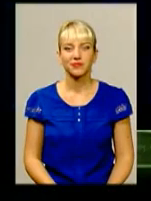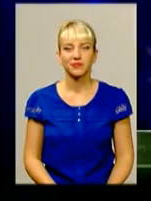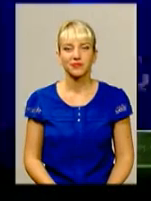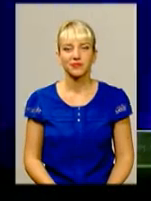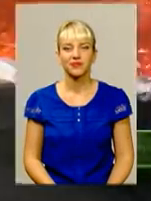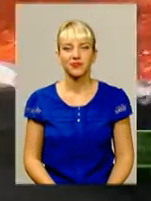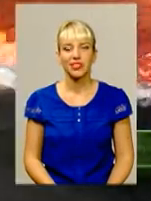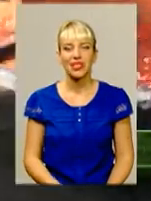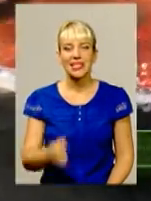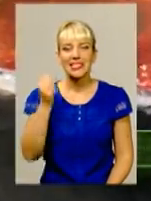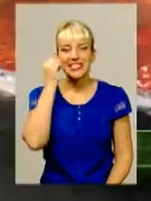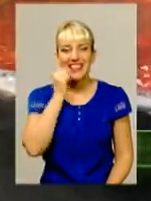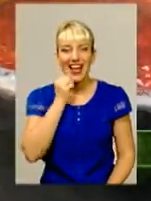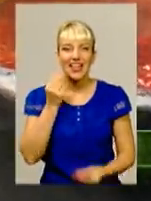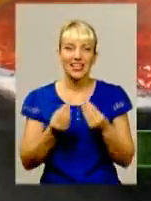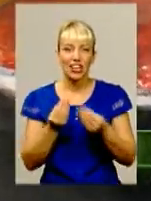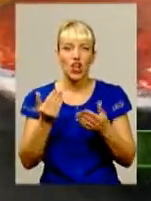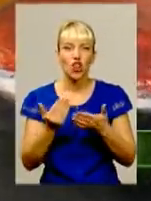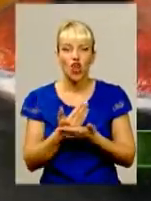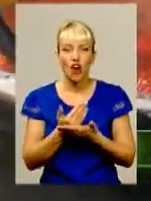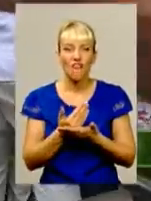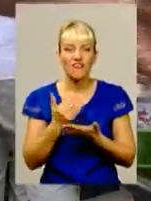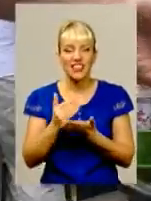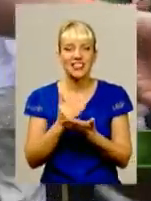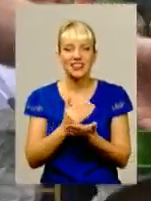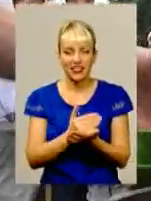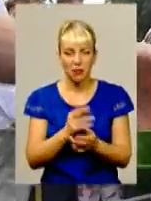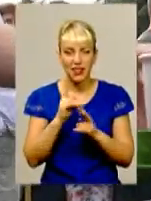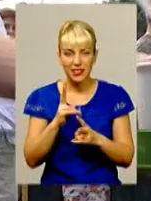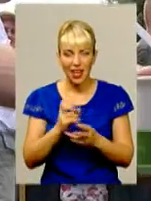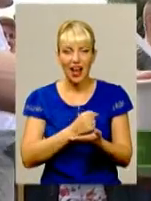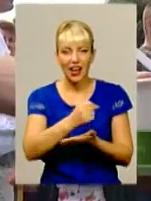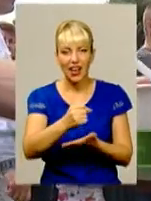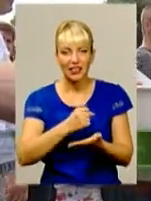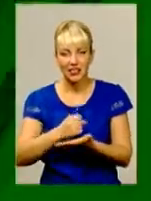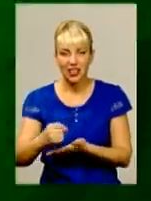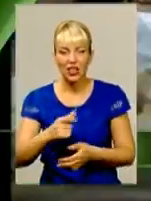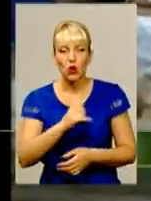Старі ігри, нові схеми або як кандидати у депутати змагаються за голоси виборців.